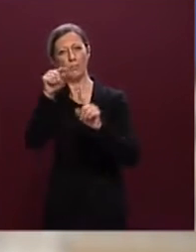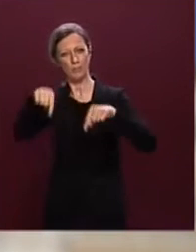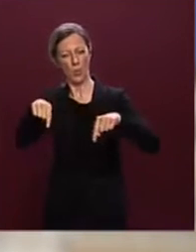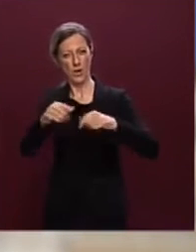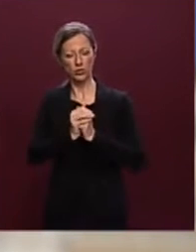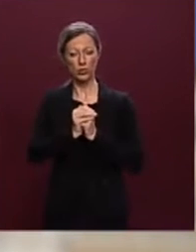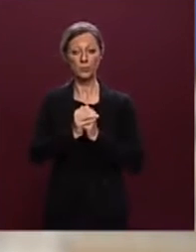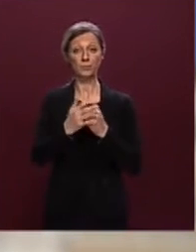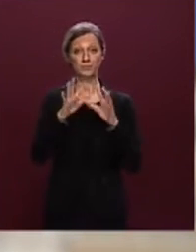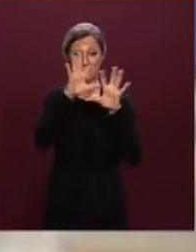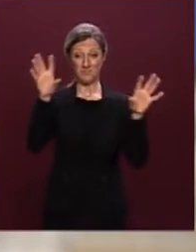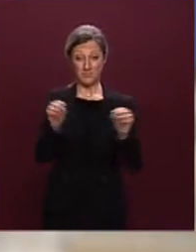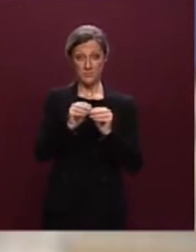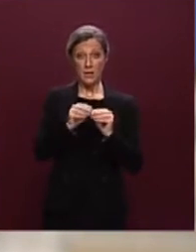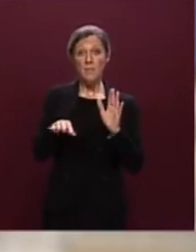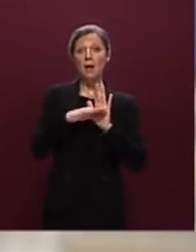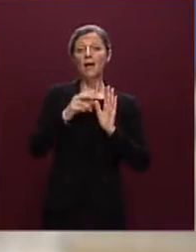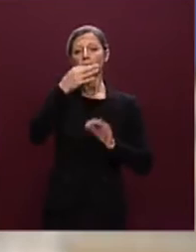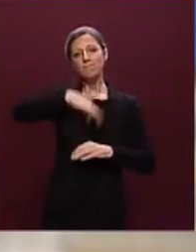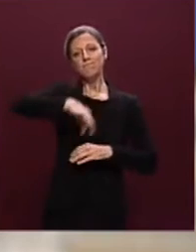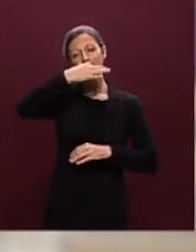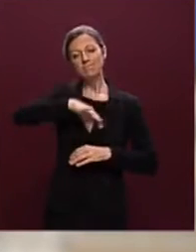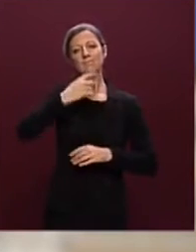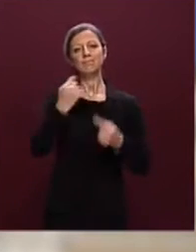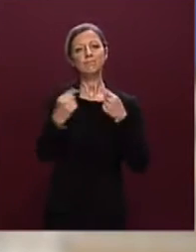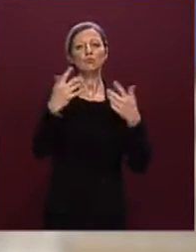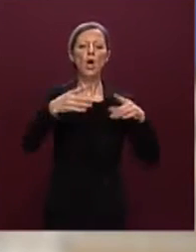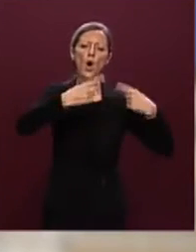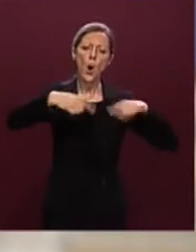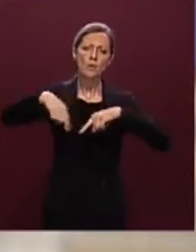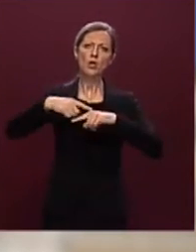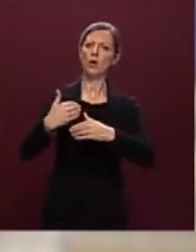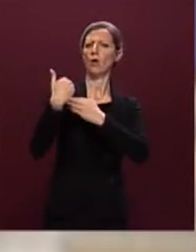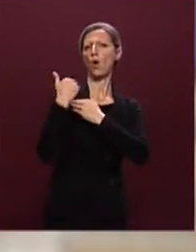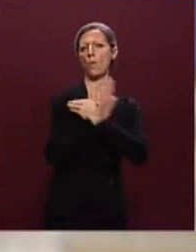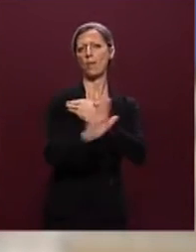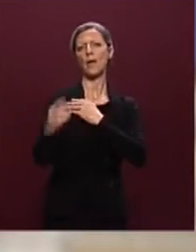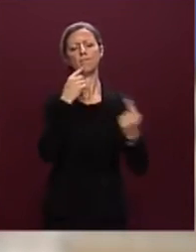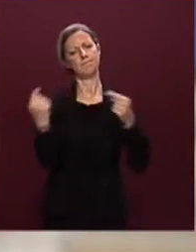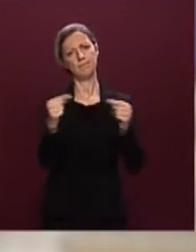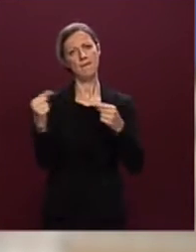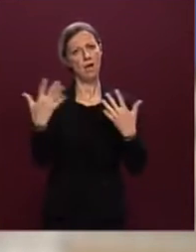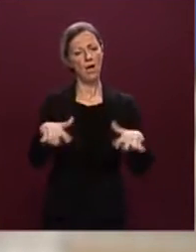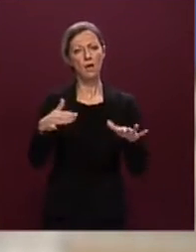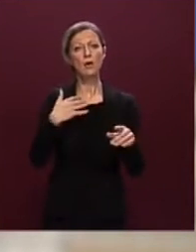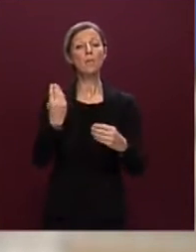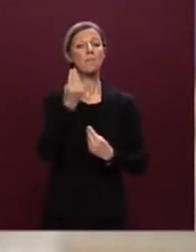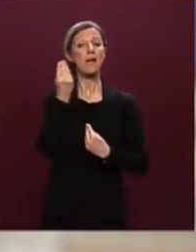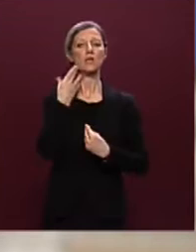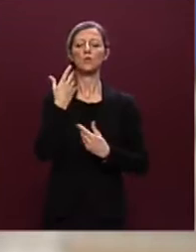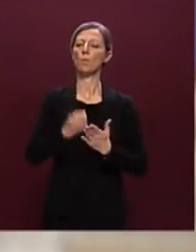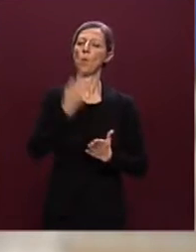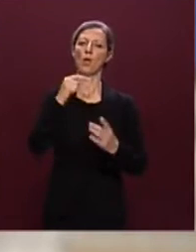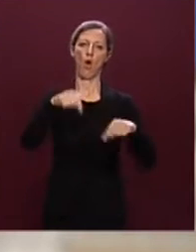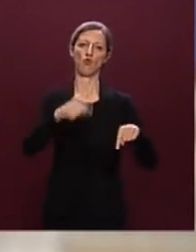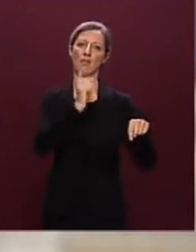abbiamo già avuto modo di discutere nelle commissioni competenti e che penso sia indispensabile richiamare, che è collegata